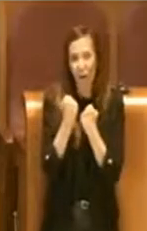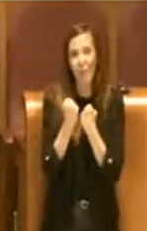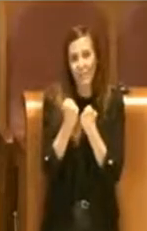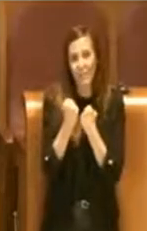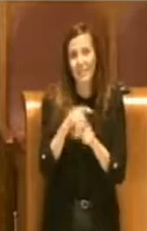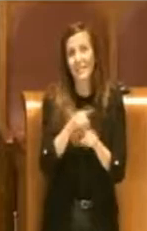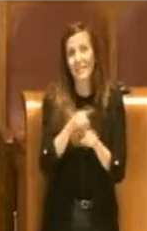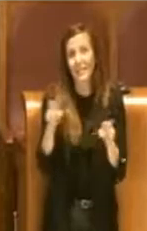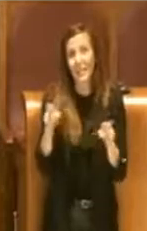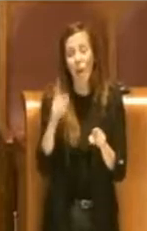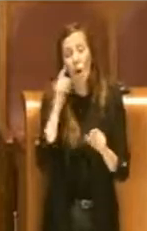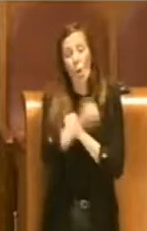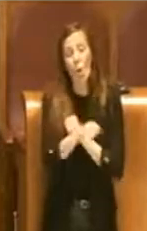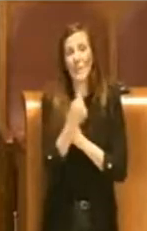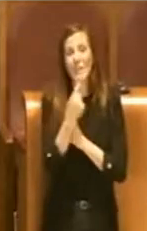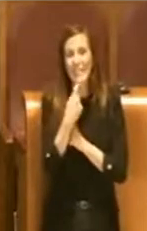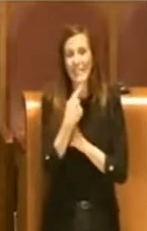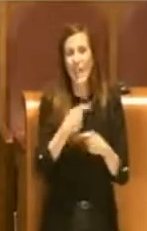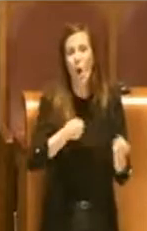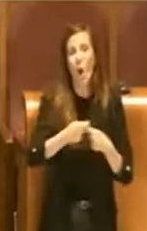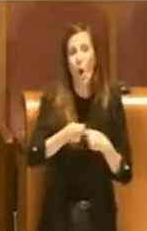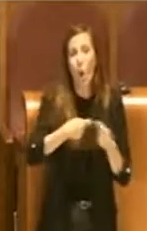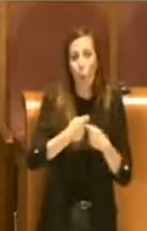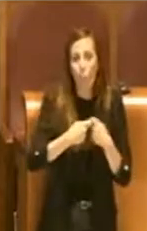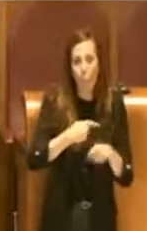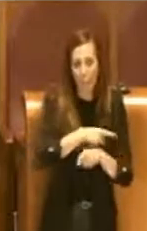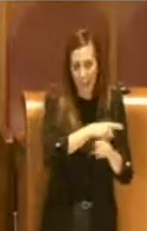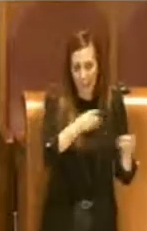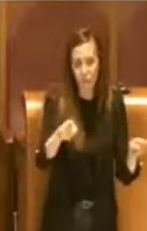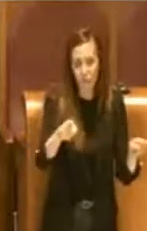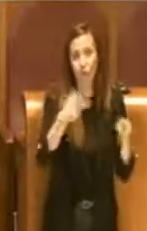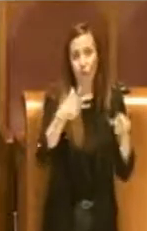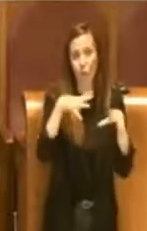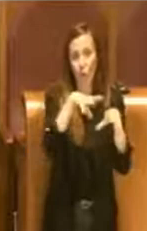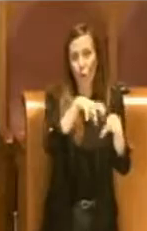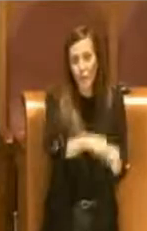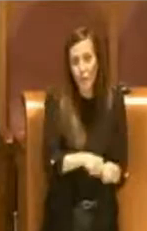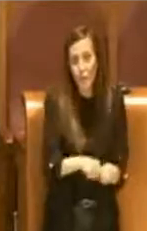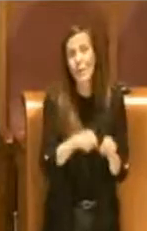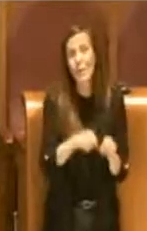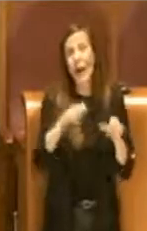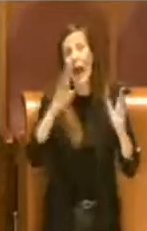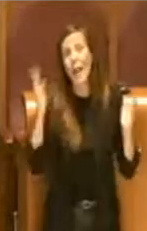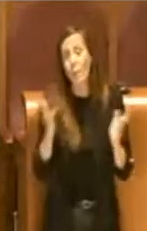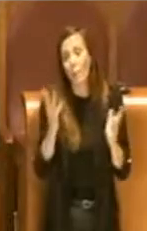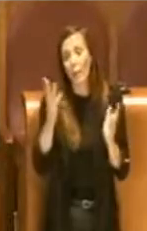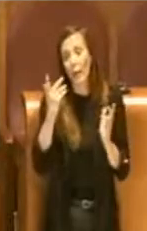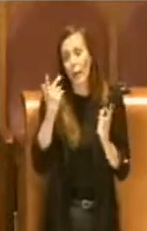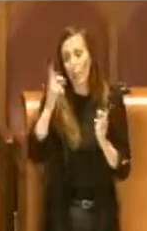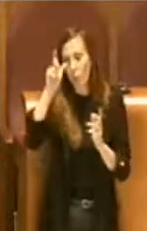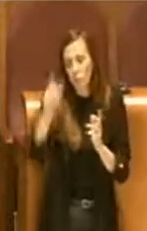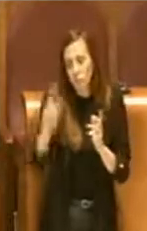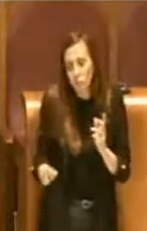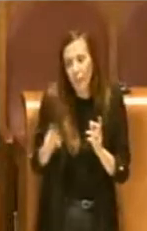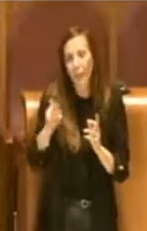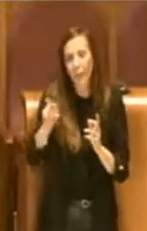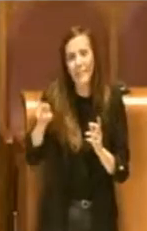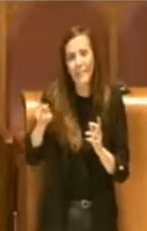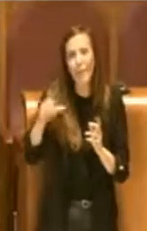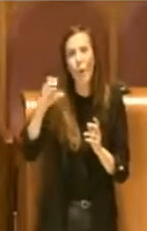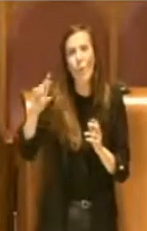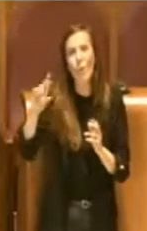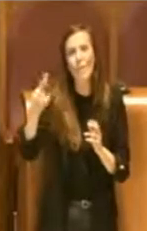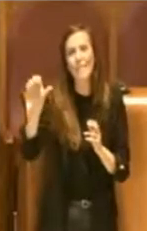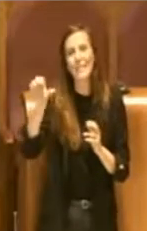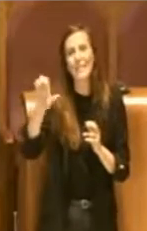il commercio, contro le occupazioni da parte quantomeno del Consigliere Corsetti, che lascia